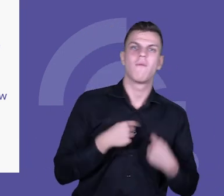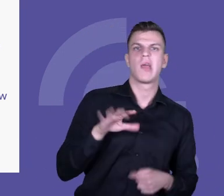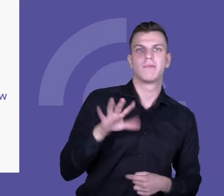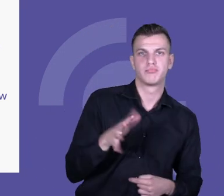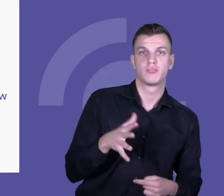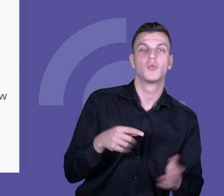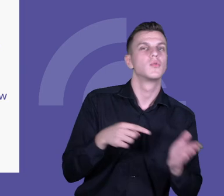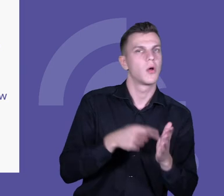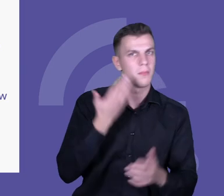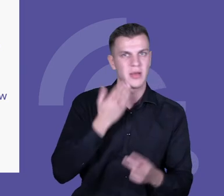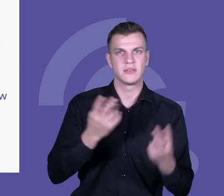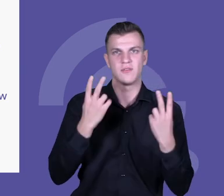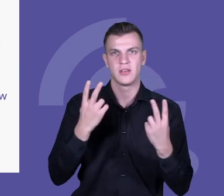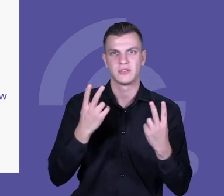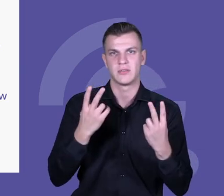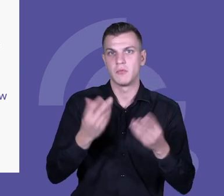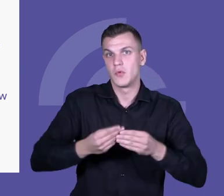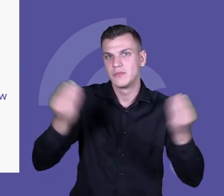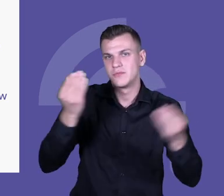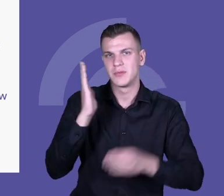istotny element uczenia się.